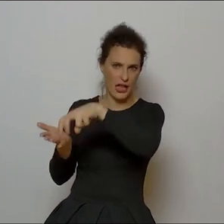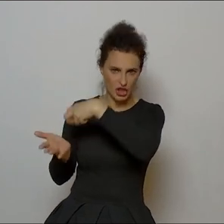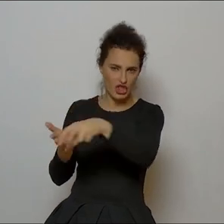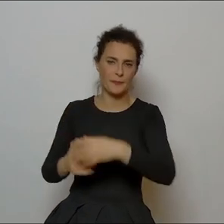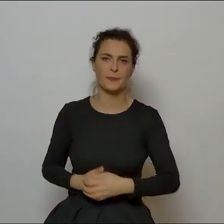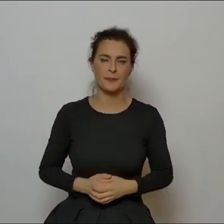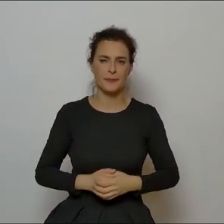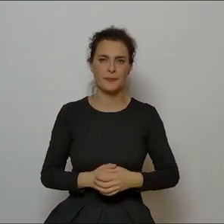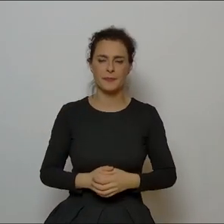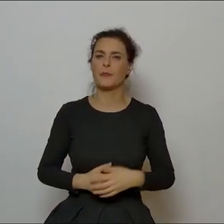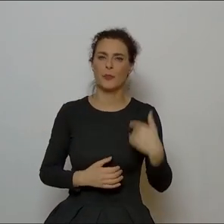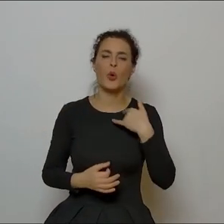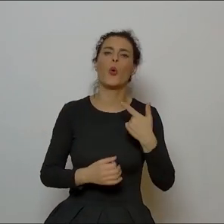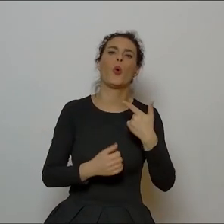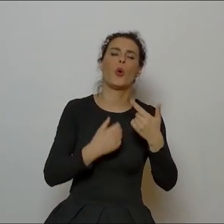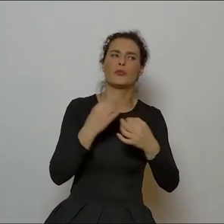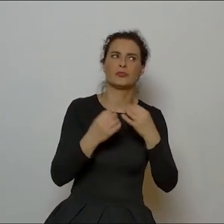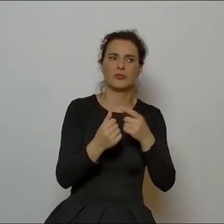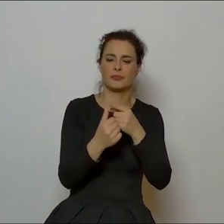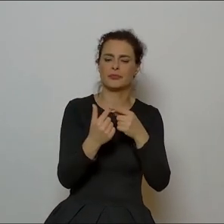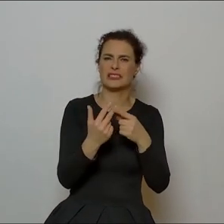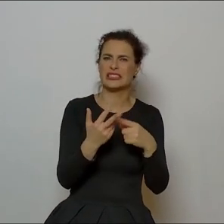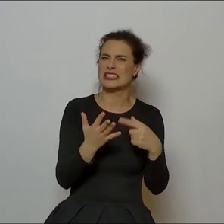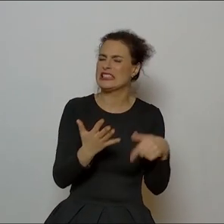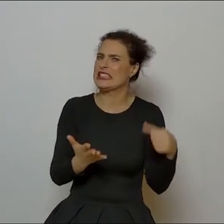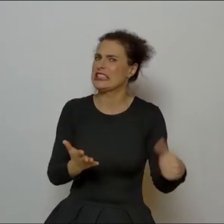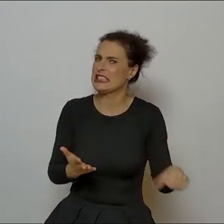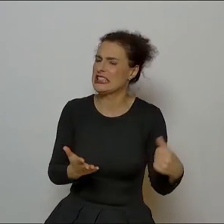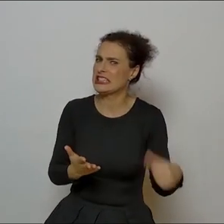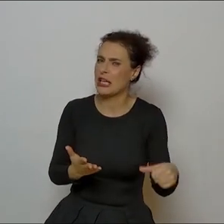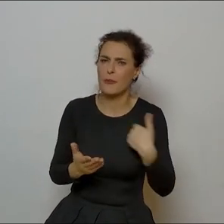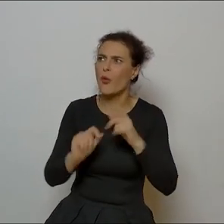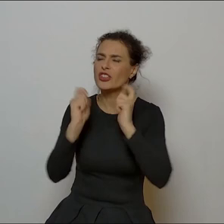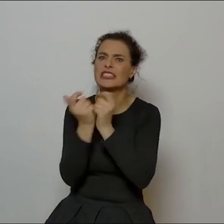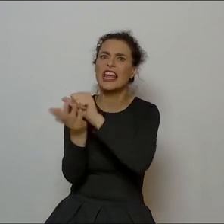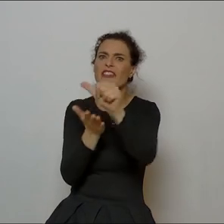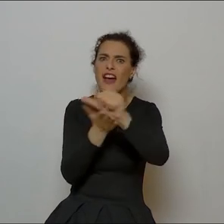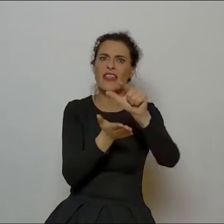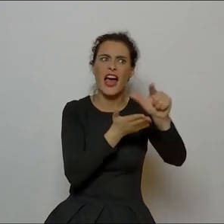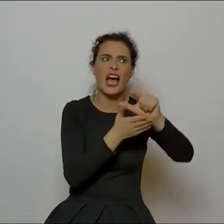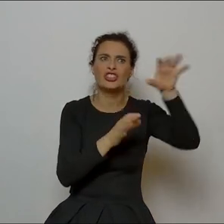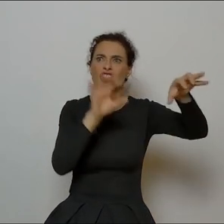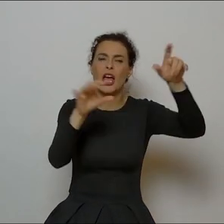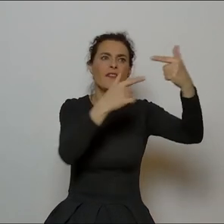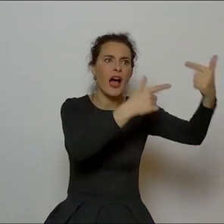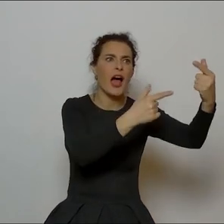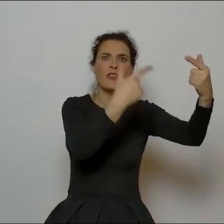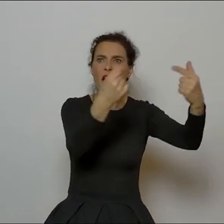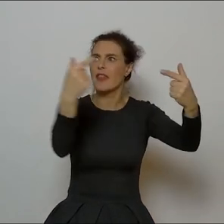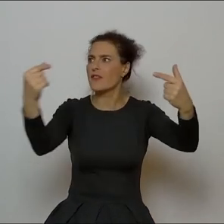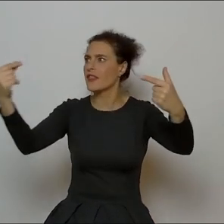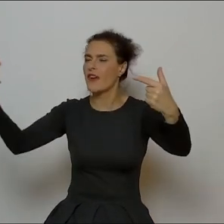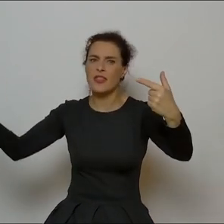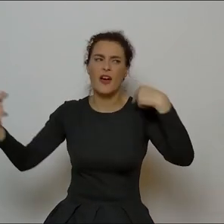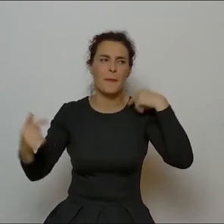mam niestety wrażenie, że o kimś jeszcze zapomniałem, bo podmiotów było 12, z tym, że po dwa utwory w paru przypadkach.